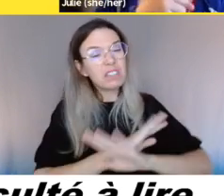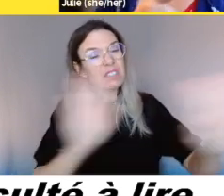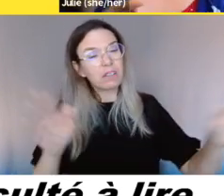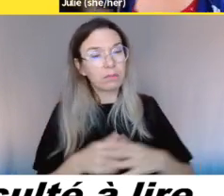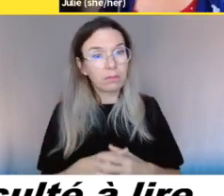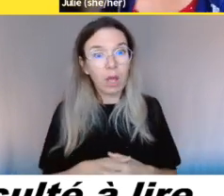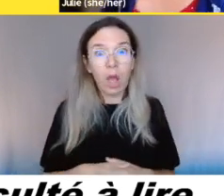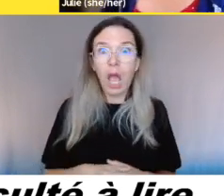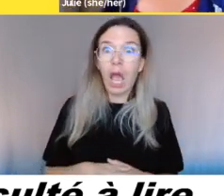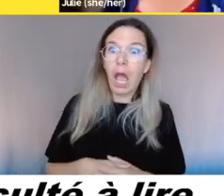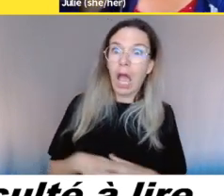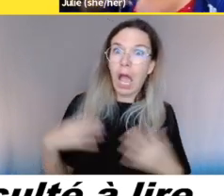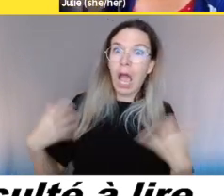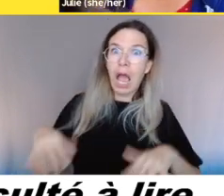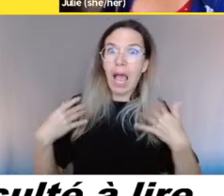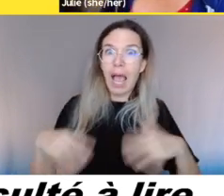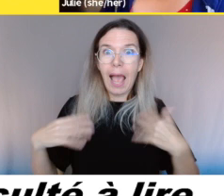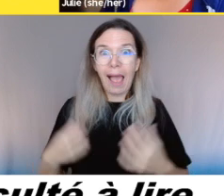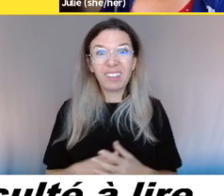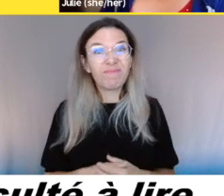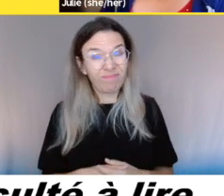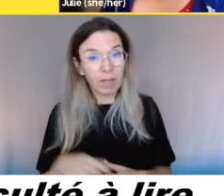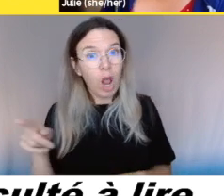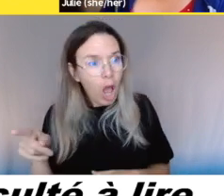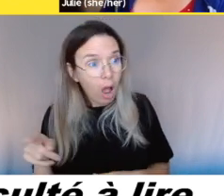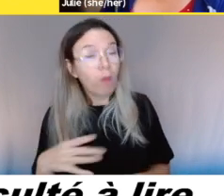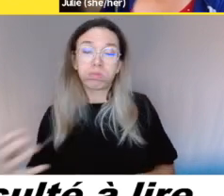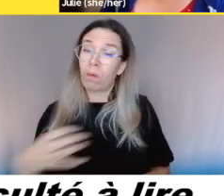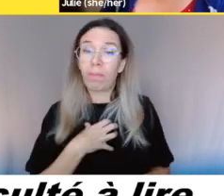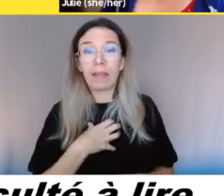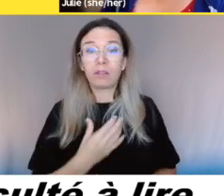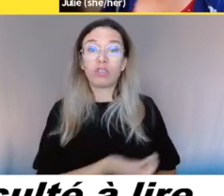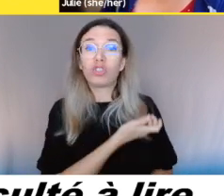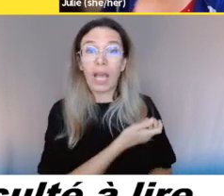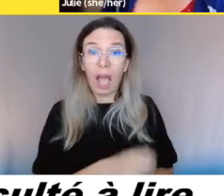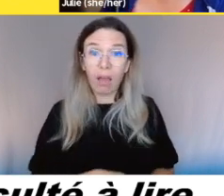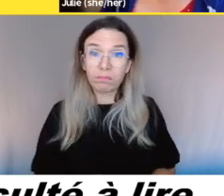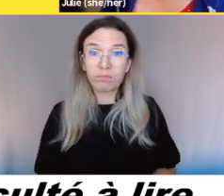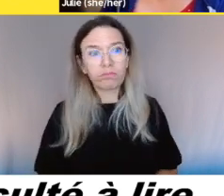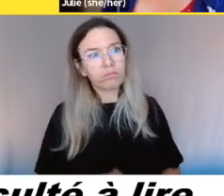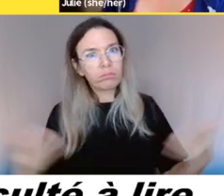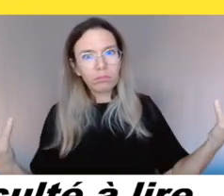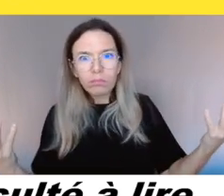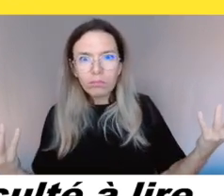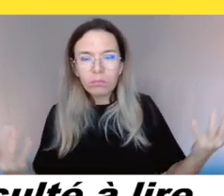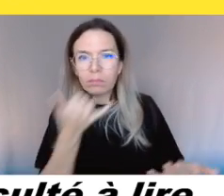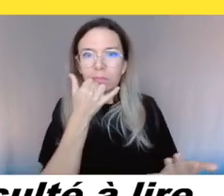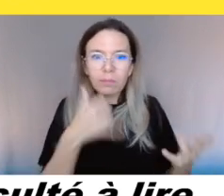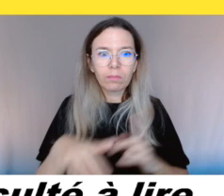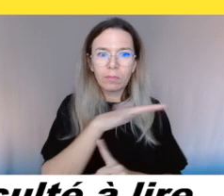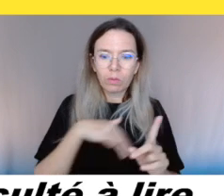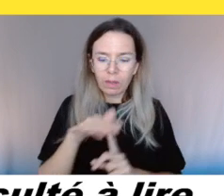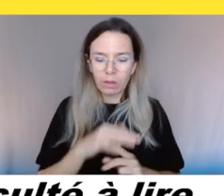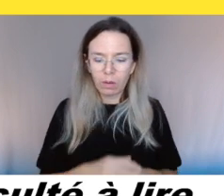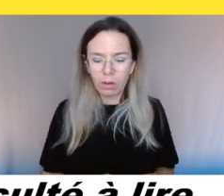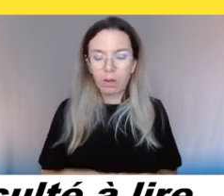québécoise ou bien la commission caractérale des droits du monde. C'est-tu sûr qu'il faut que